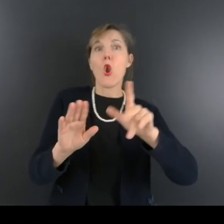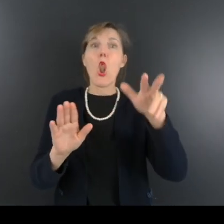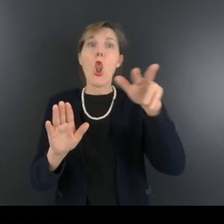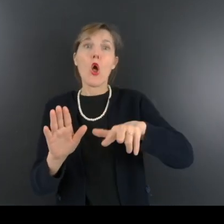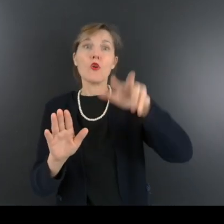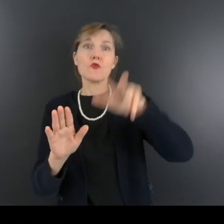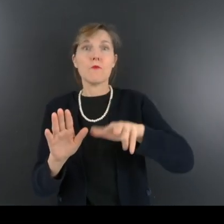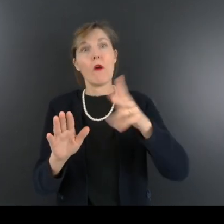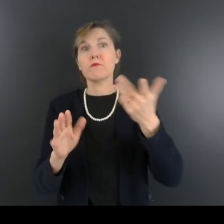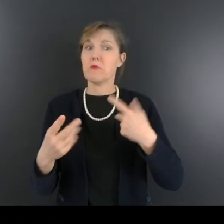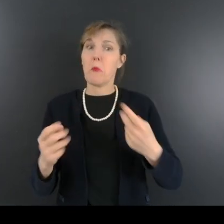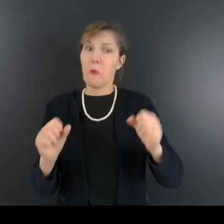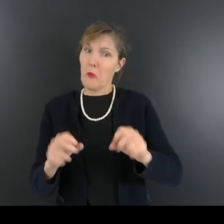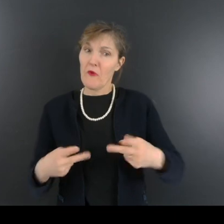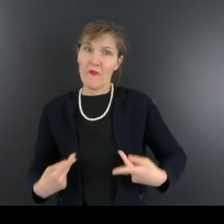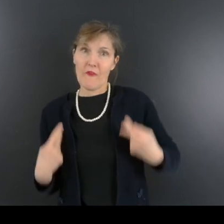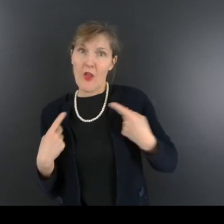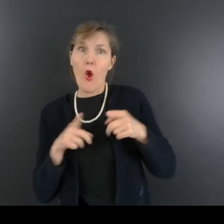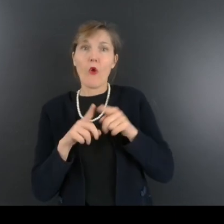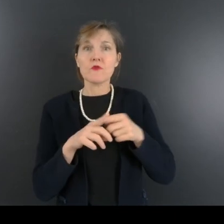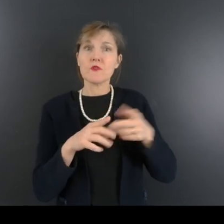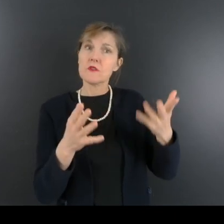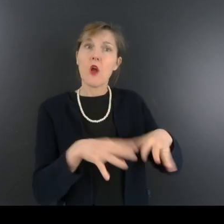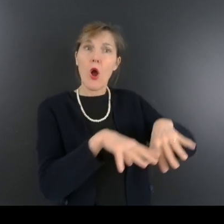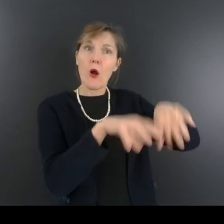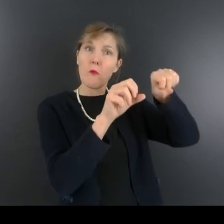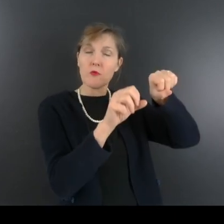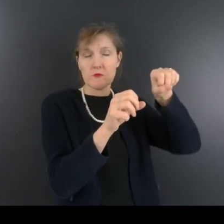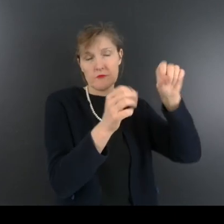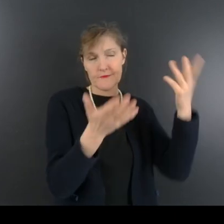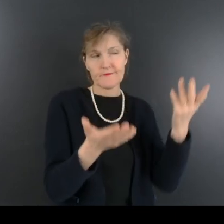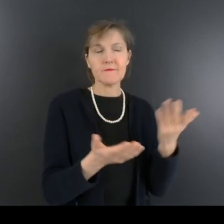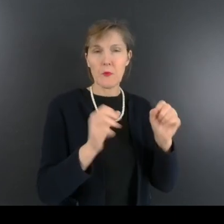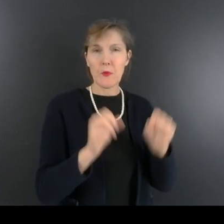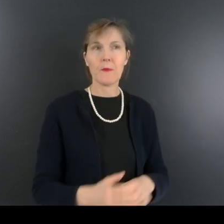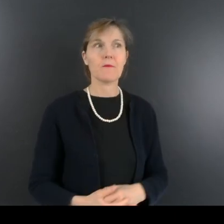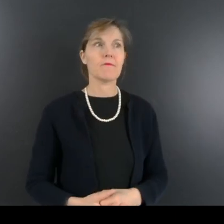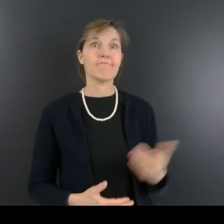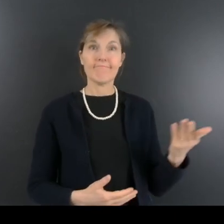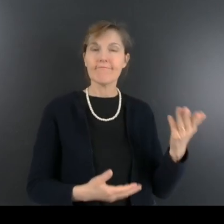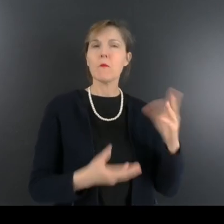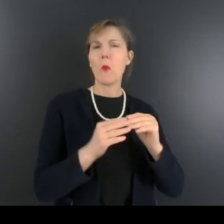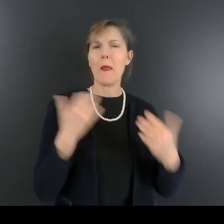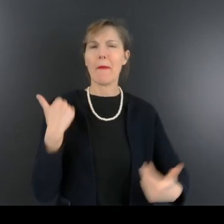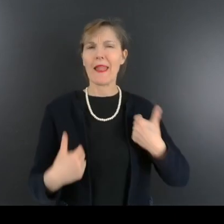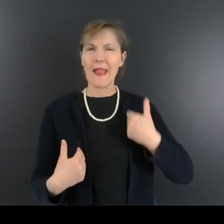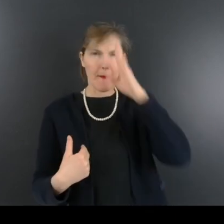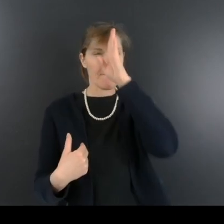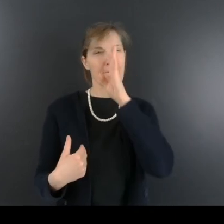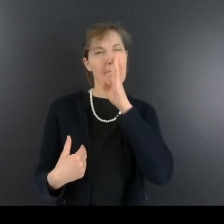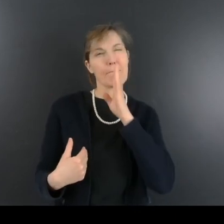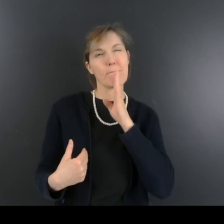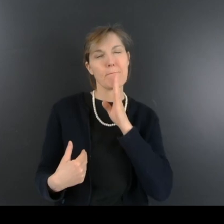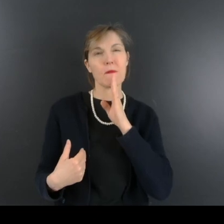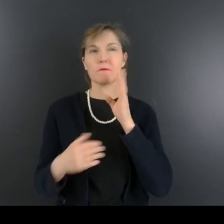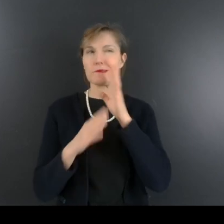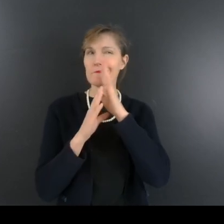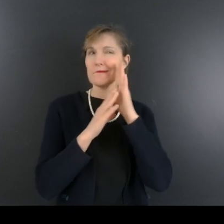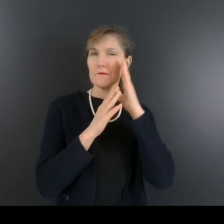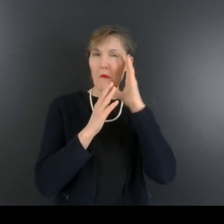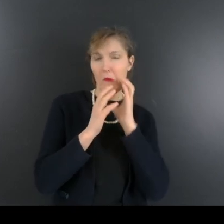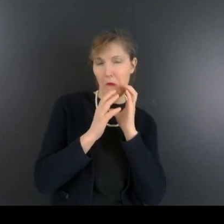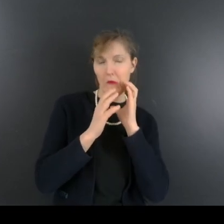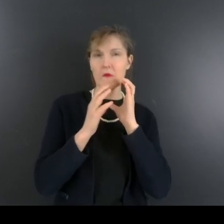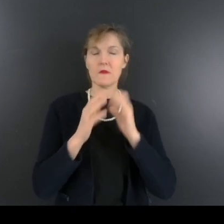emploi dans notre centre missionnaire. John était atteint de paralysie faciale sur un côté du visage.